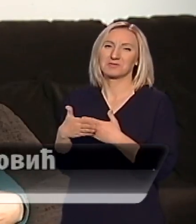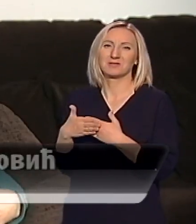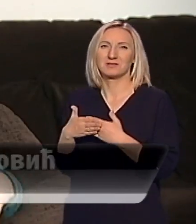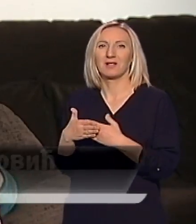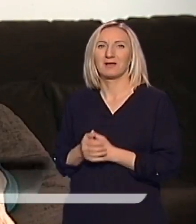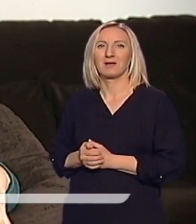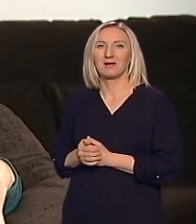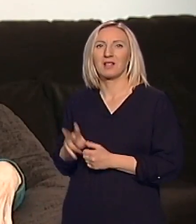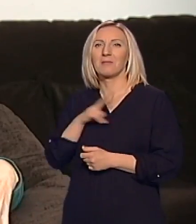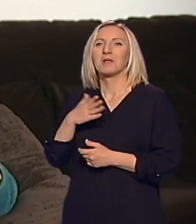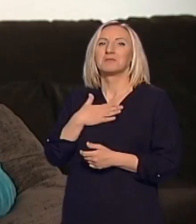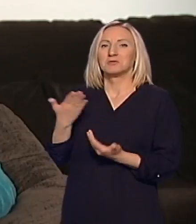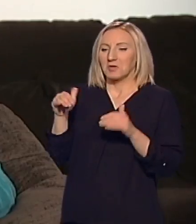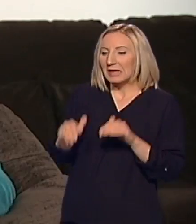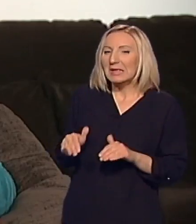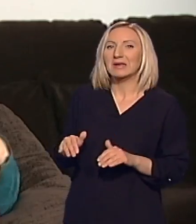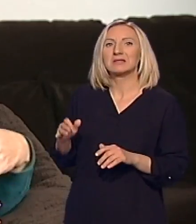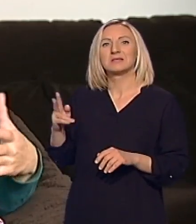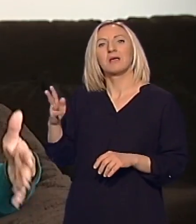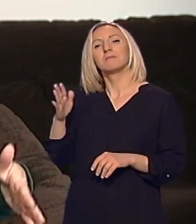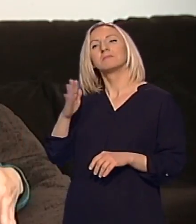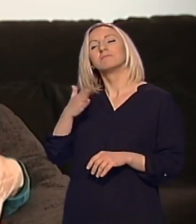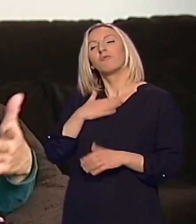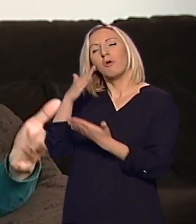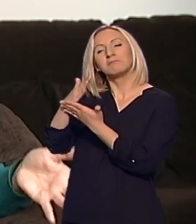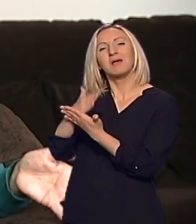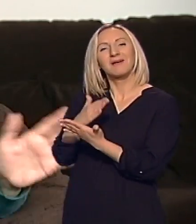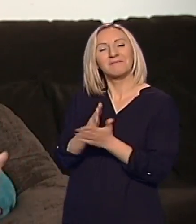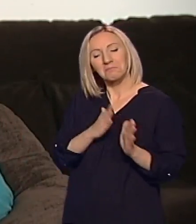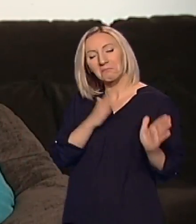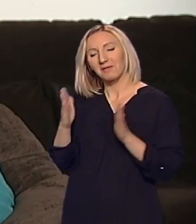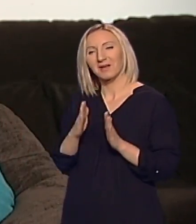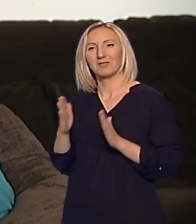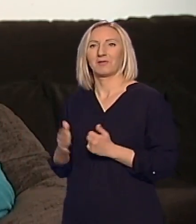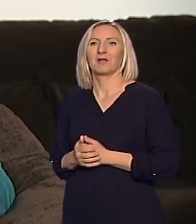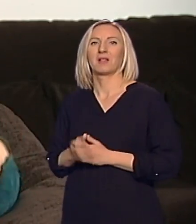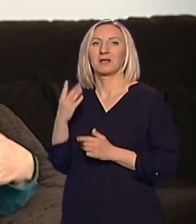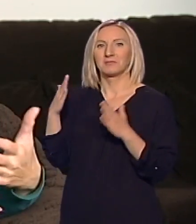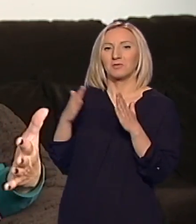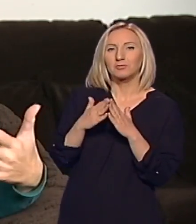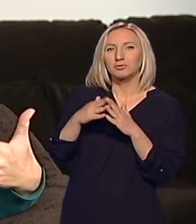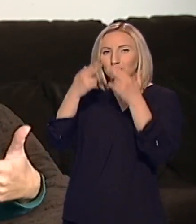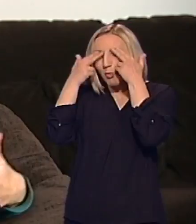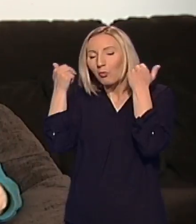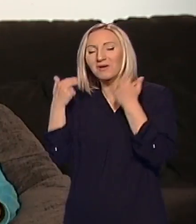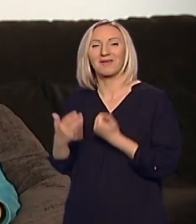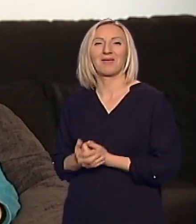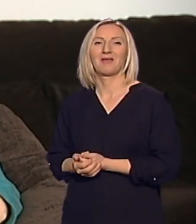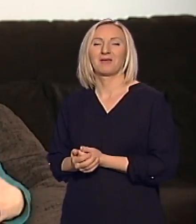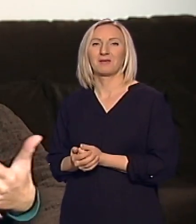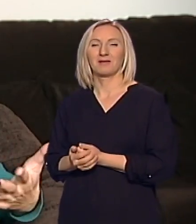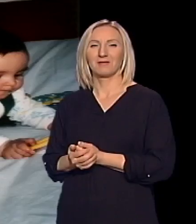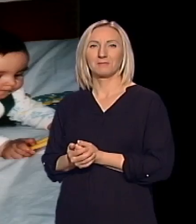stvarno smo imali neke svoje igrice, rituale, i čak, ne znam, igrali smo svi žmurki kod kući. Tako neke smo svoje imali,